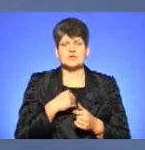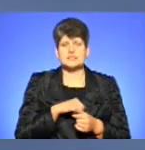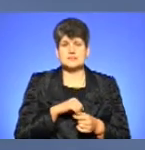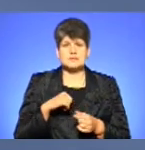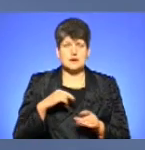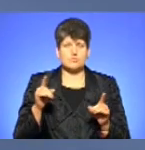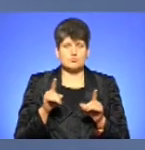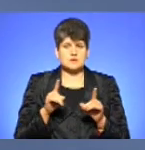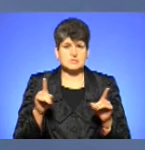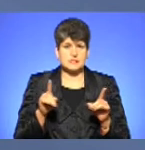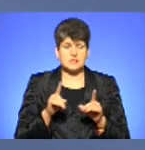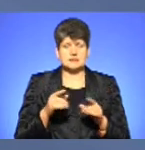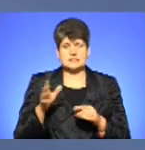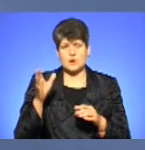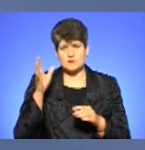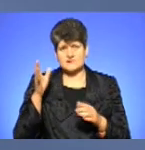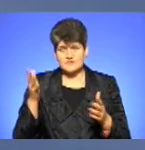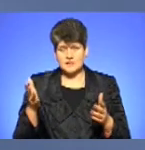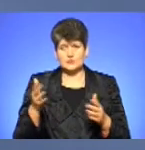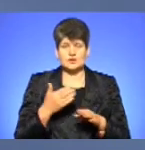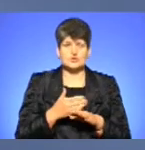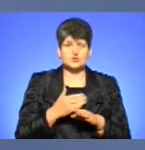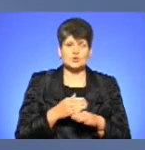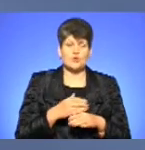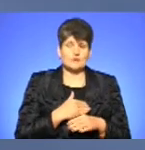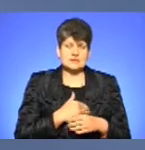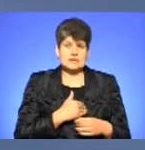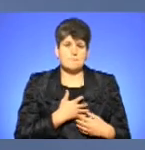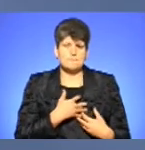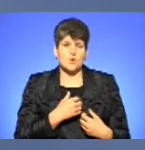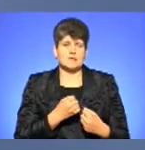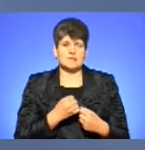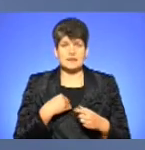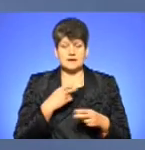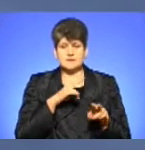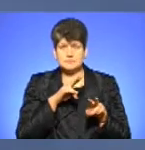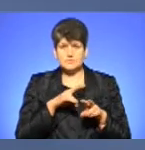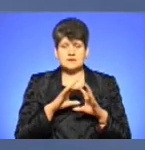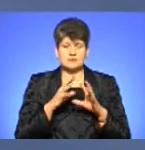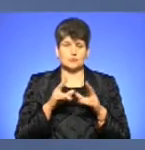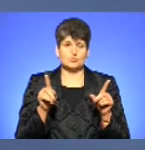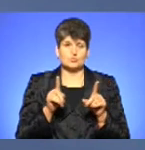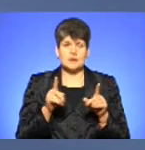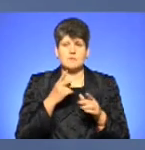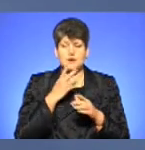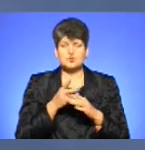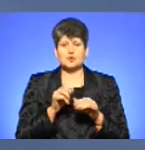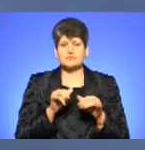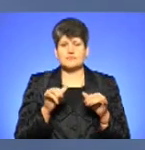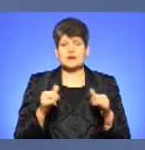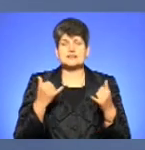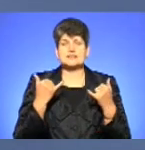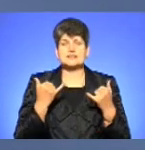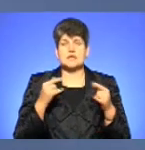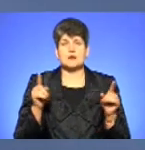також і за освітою, і так частково за покликанням, тому я слідкую за світом музики. Я бачу, як зараз почав розвиватися і не